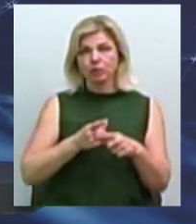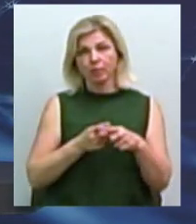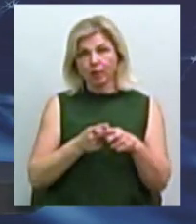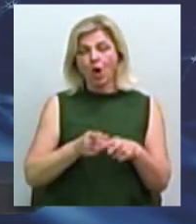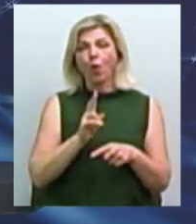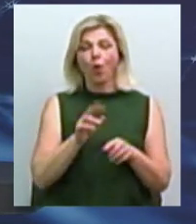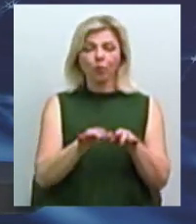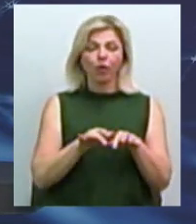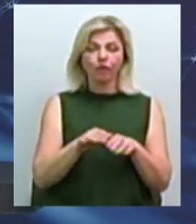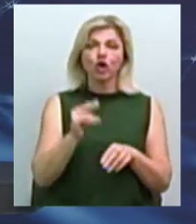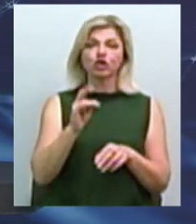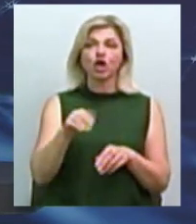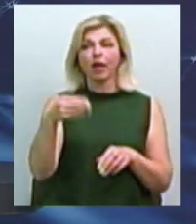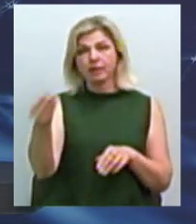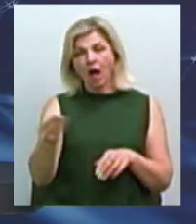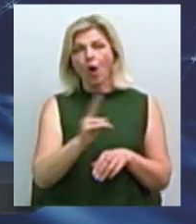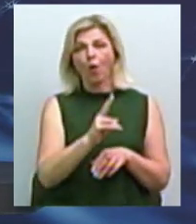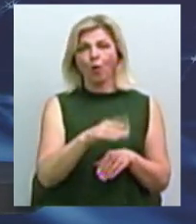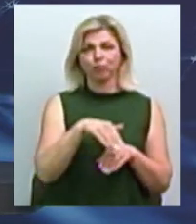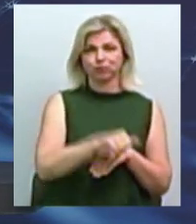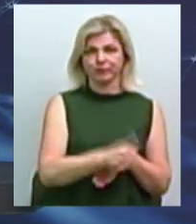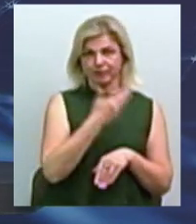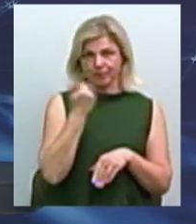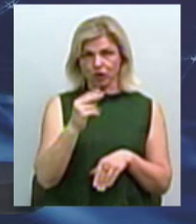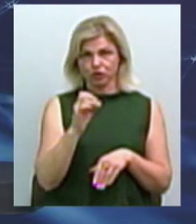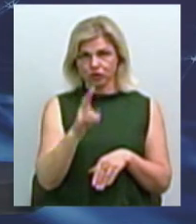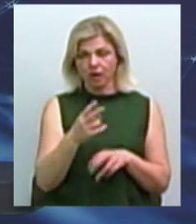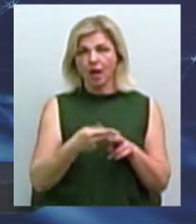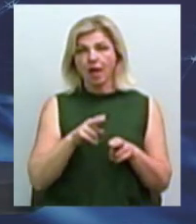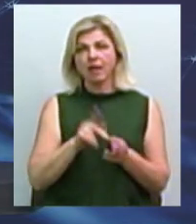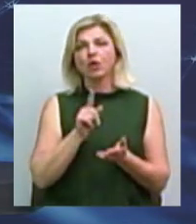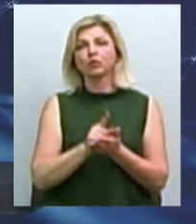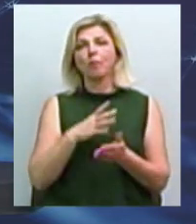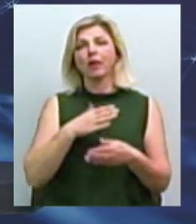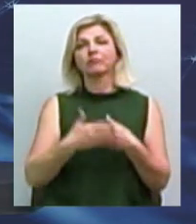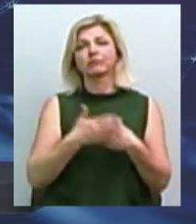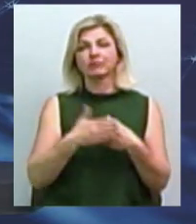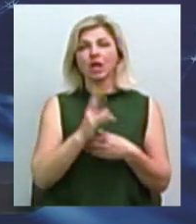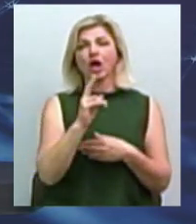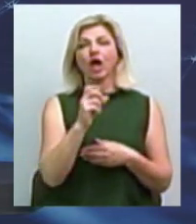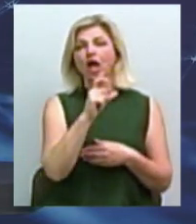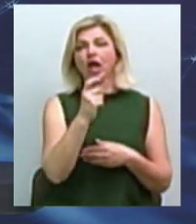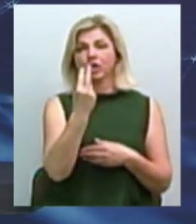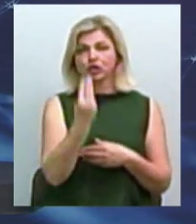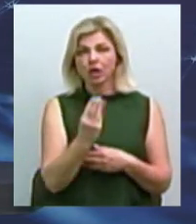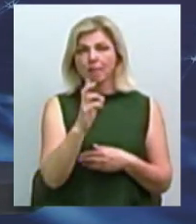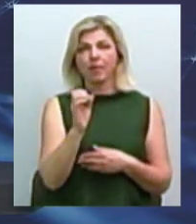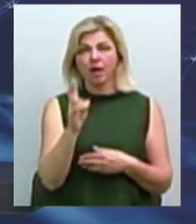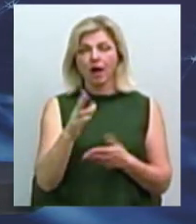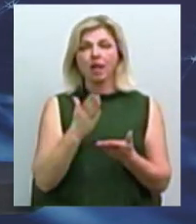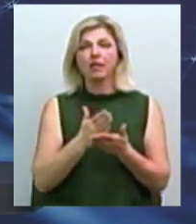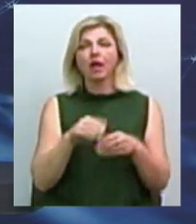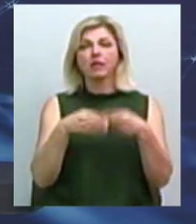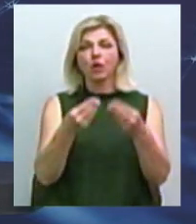пробивають чеки, комусь не пробивають. Це саме ганебна норма, яка тільки може бути виписана в цьому законі, кешбек. Вона дає право відкриття